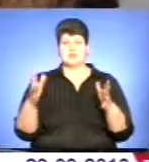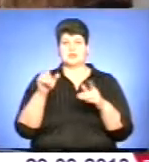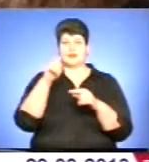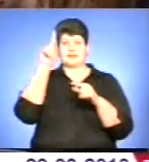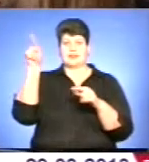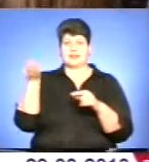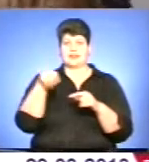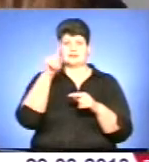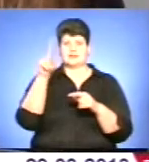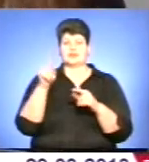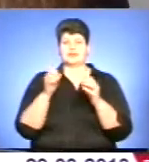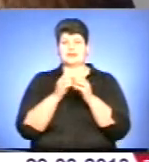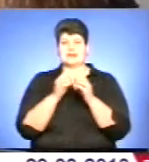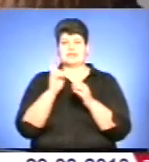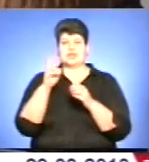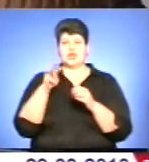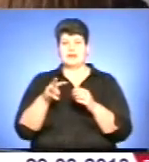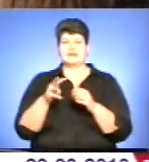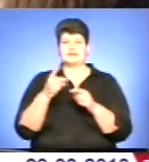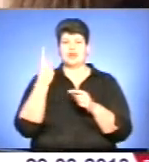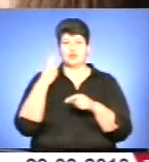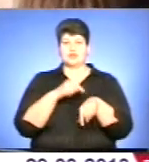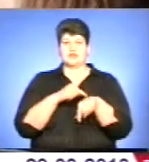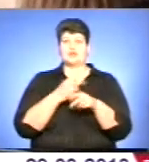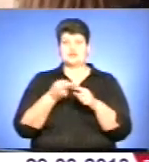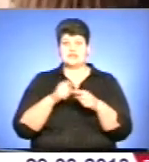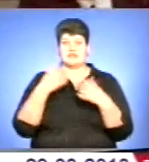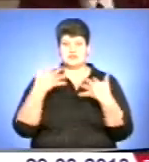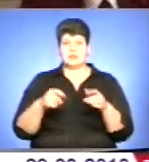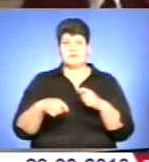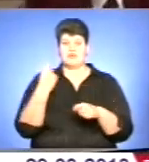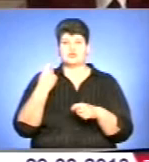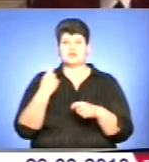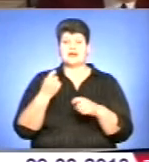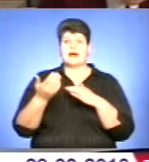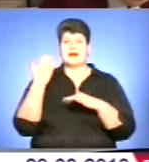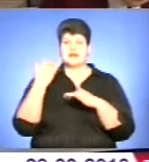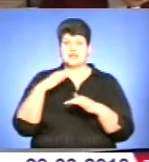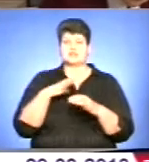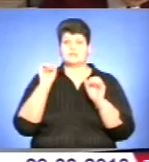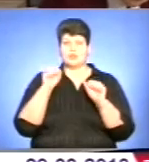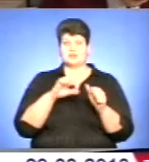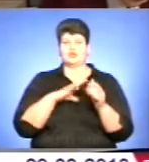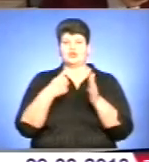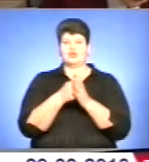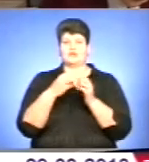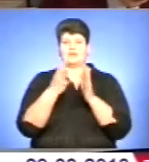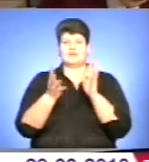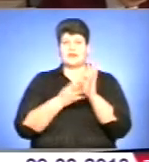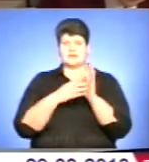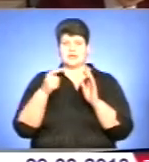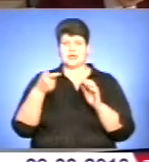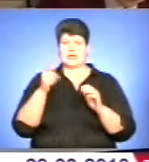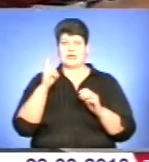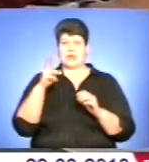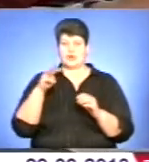знаку на 10 км на годину, це порушення. Раніше допускалося перевищення на 19 км на годину. За систематичне